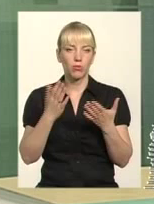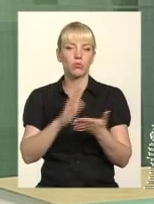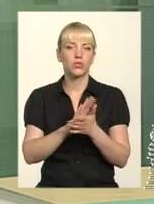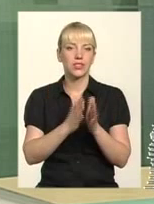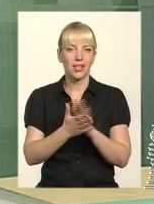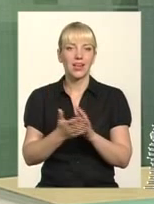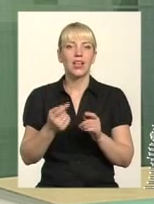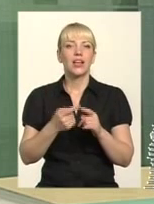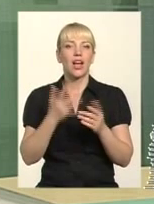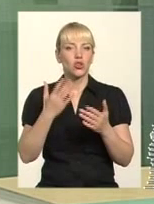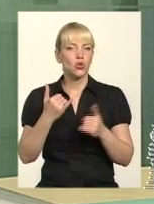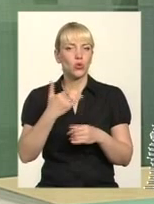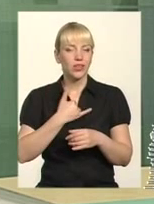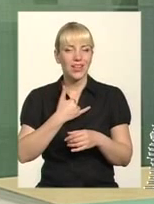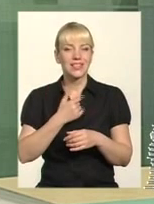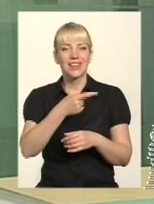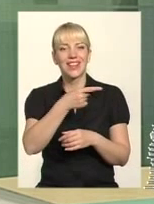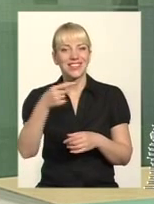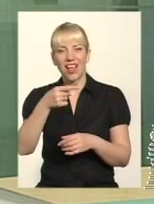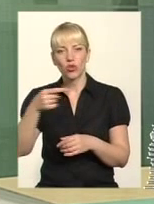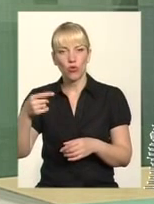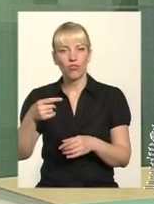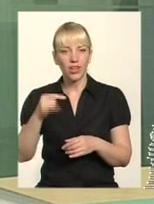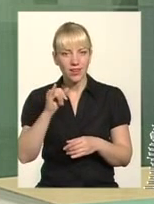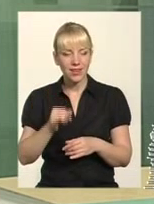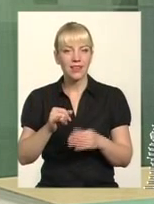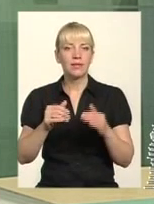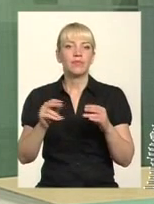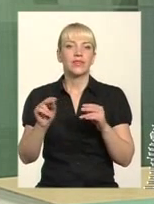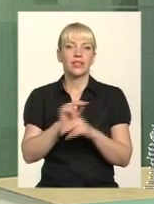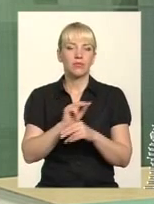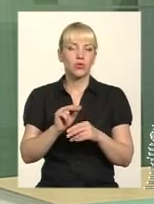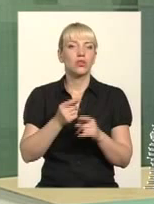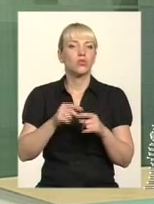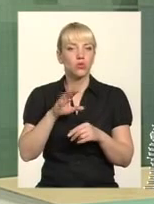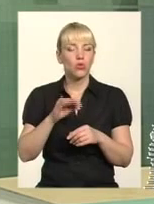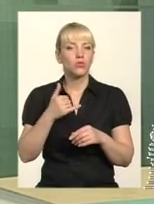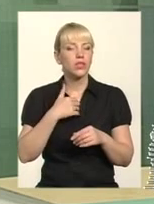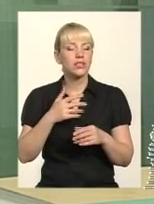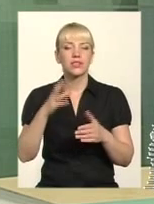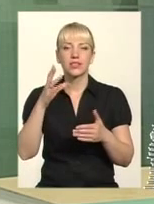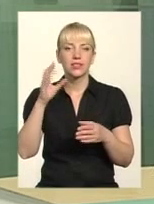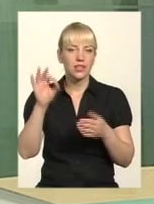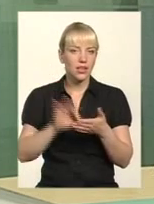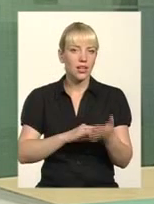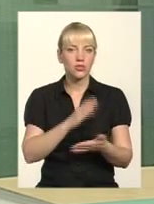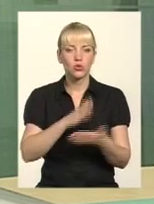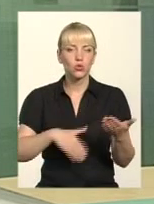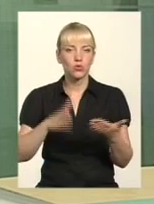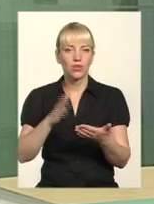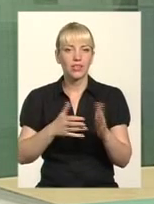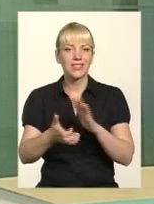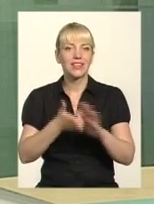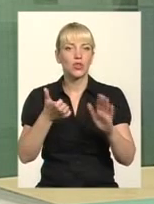задовільне, в будь-якому разі приймаються міри і усуваються недоліки. Тобто, на сьогоднішній день, ви можете бачити,